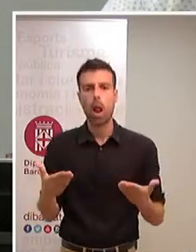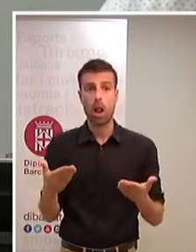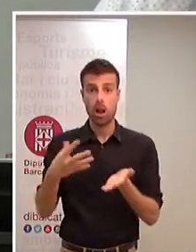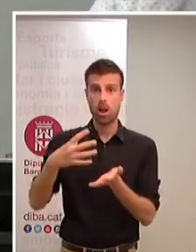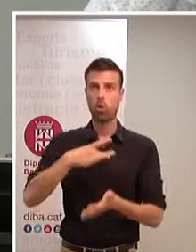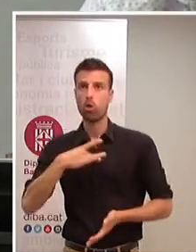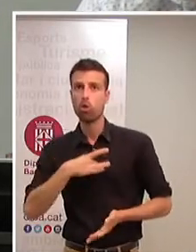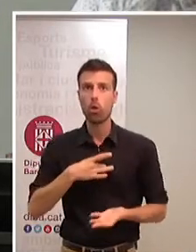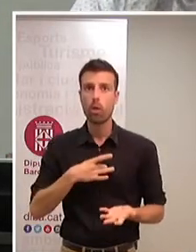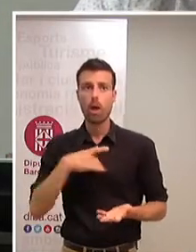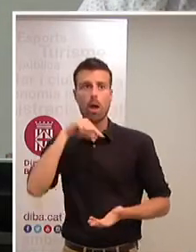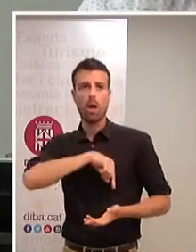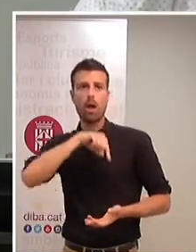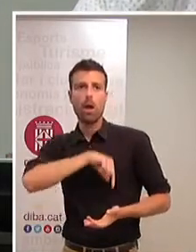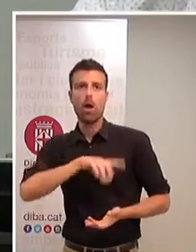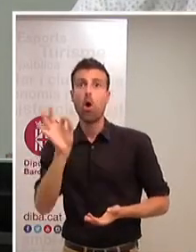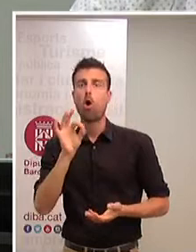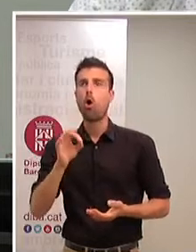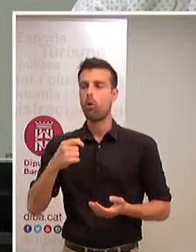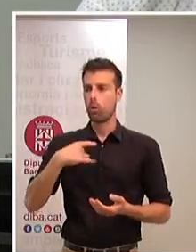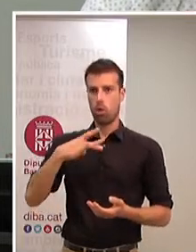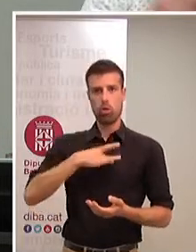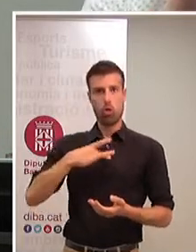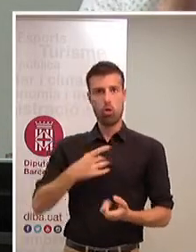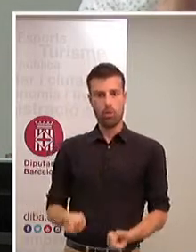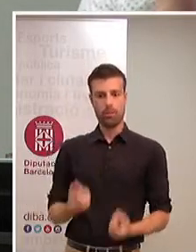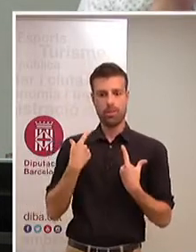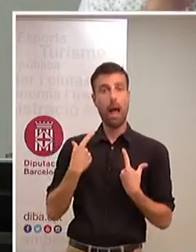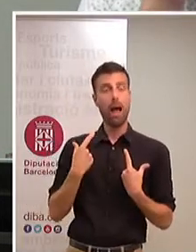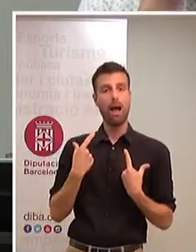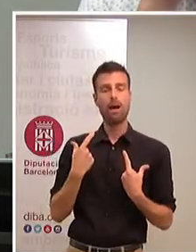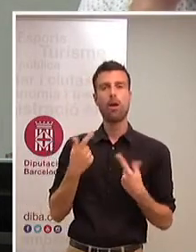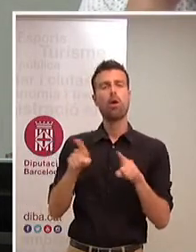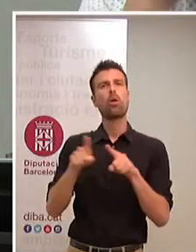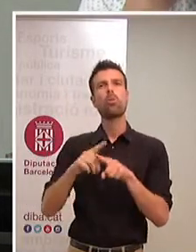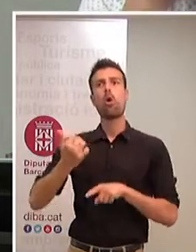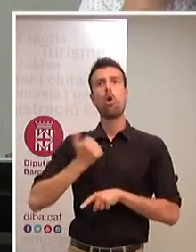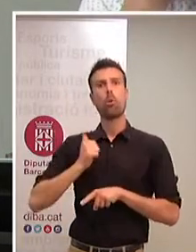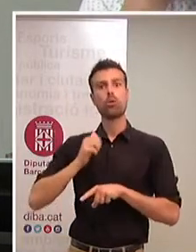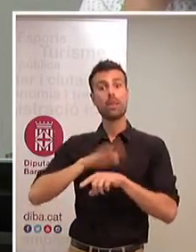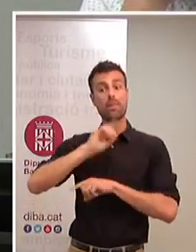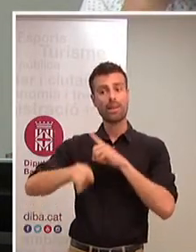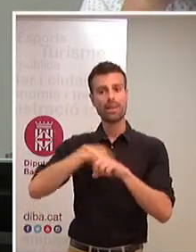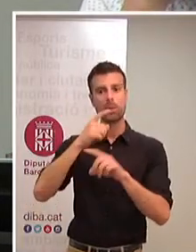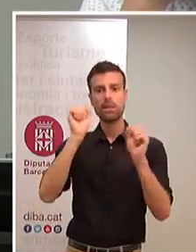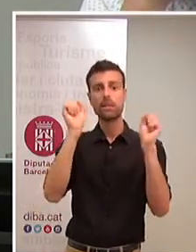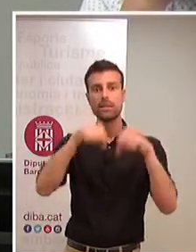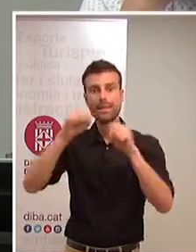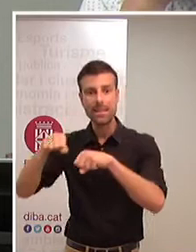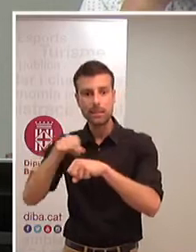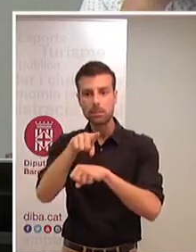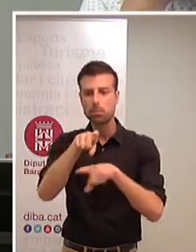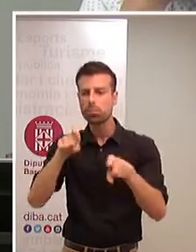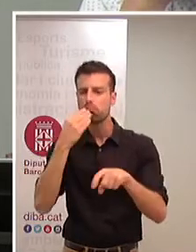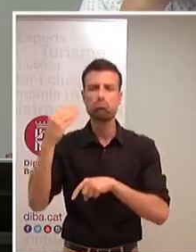ètic i poder dubtar és la gran oportunitat per prendre la millor decisió. Però encara